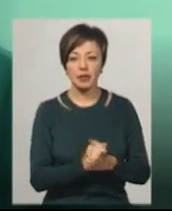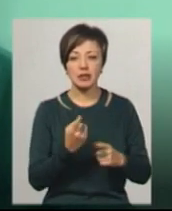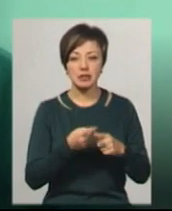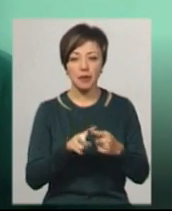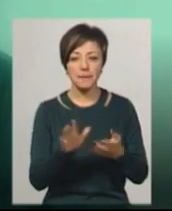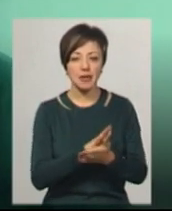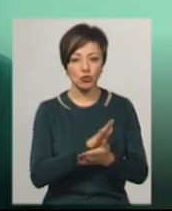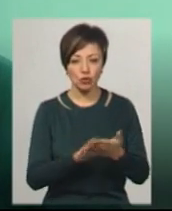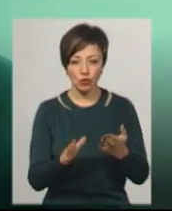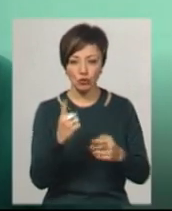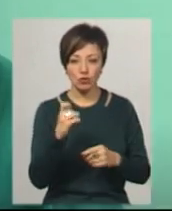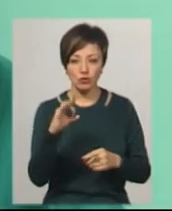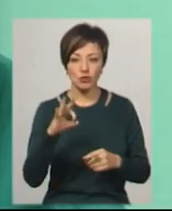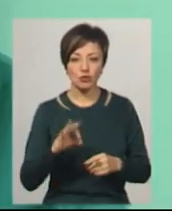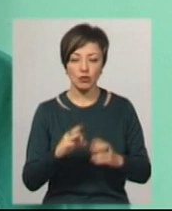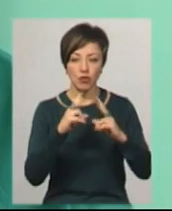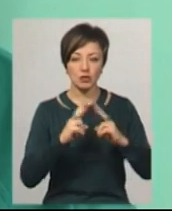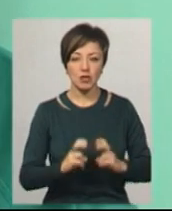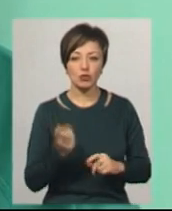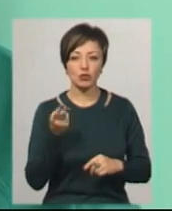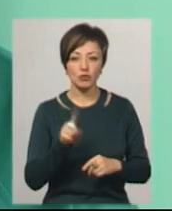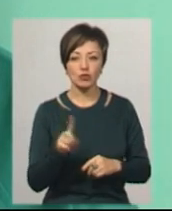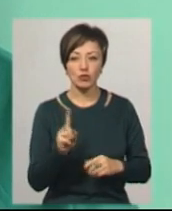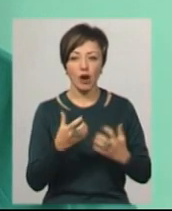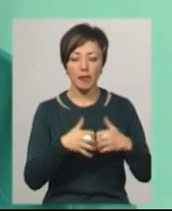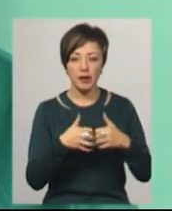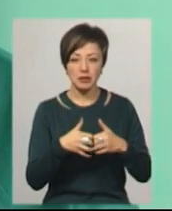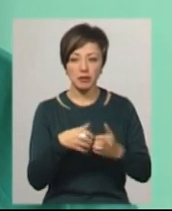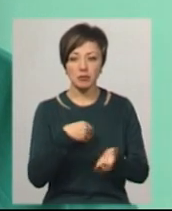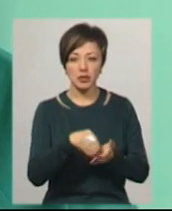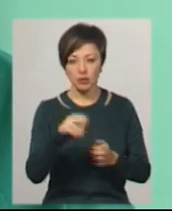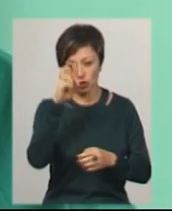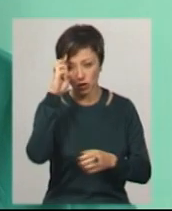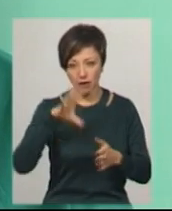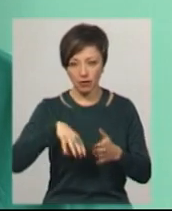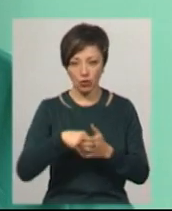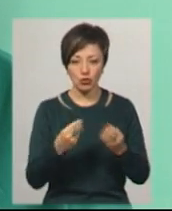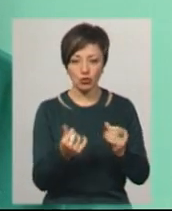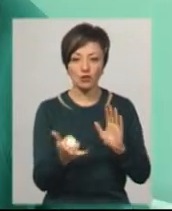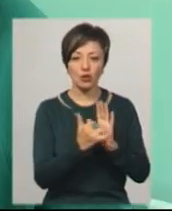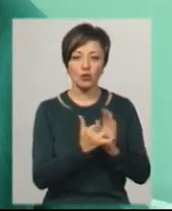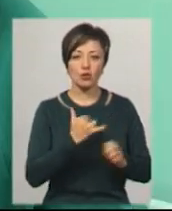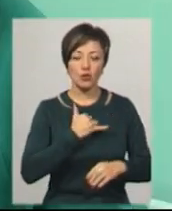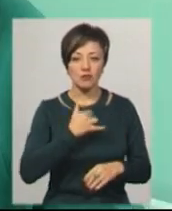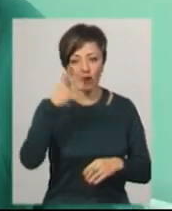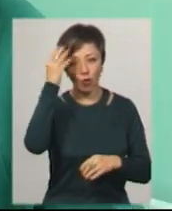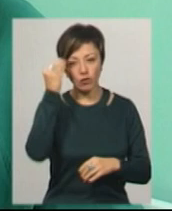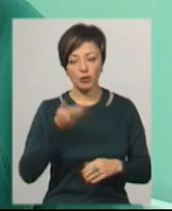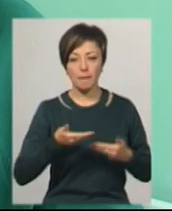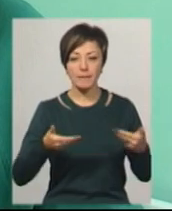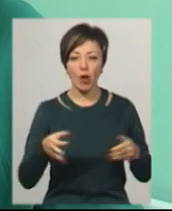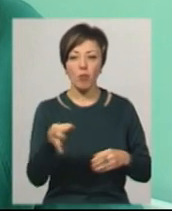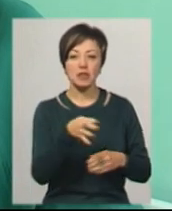безкоштовне обстеження, тому що апарат придбаний за державні кошти і встановлений в нас. Враховуючи, ми обласний